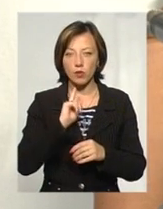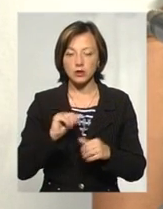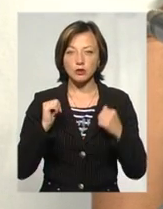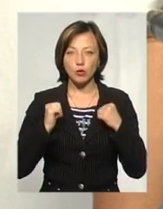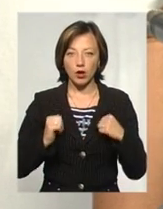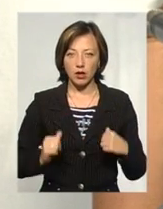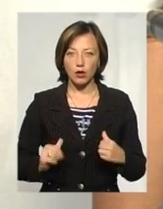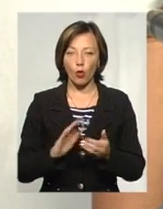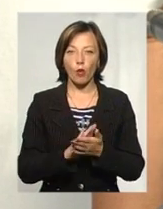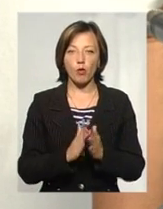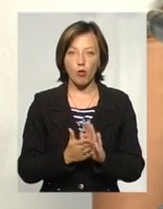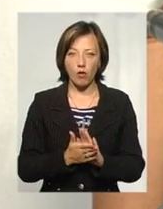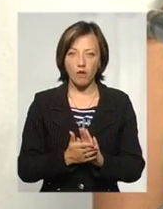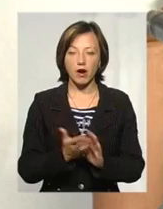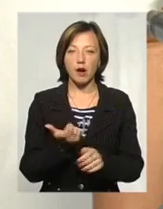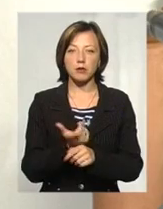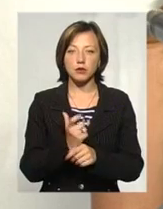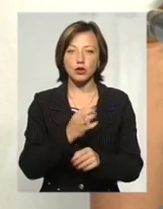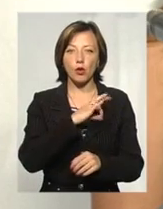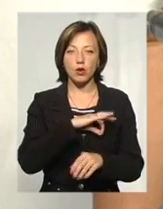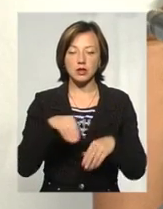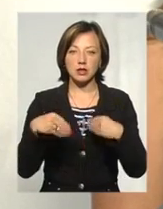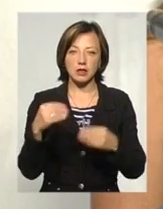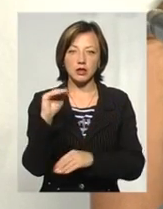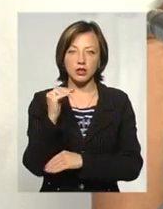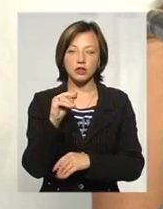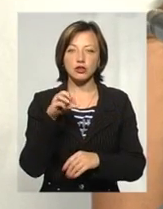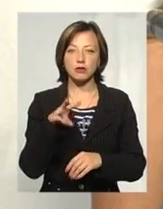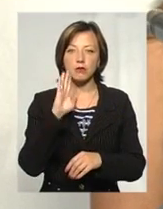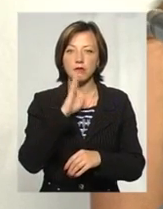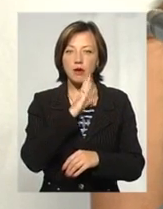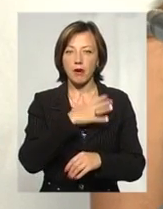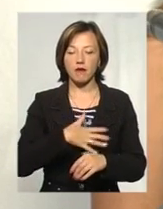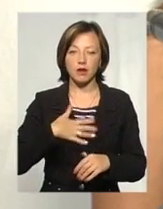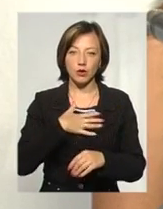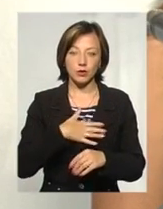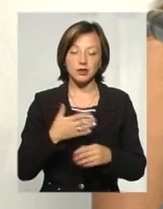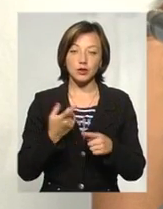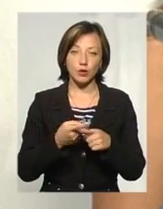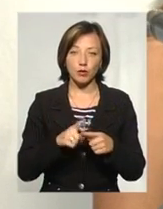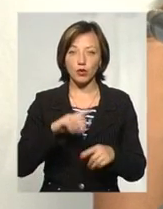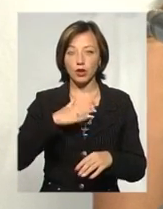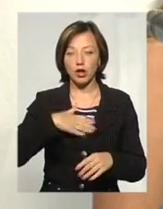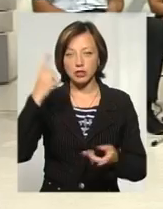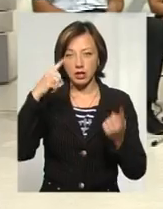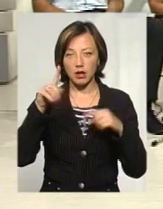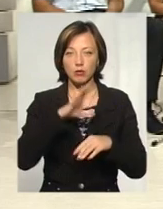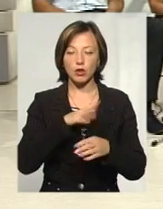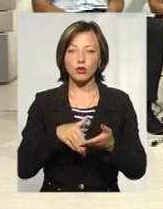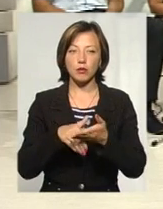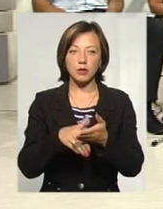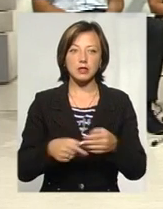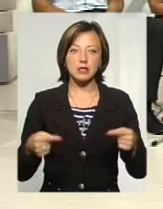спокійних умовах, вона більше користі надасть такій дитині, ніж мама, яка хвилюється. Тому наша ідея була допомогти